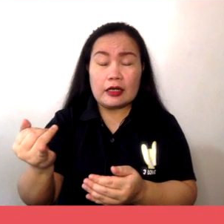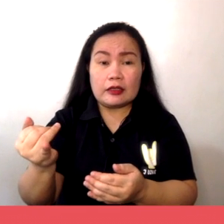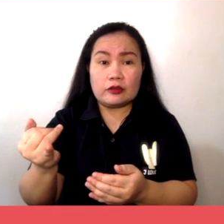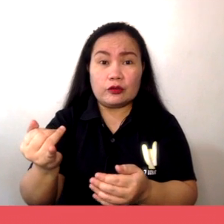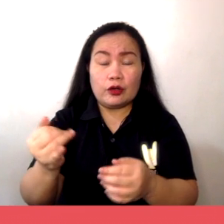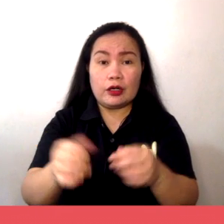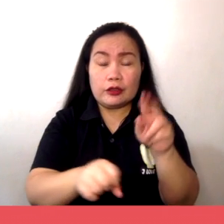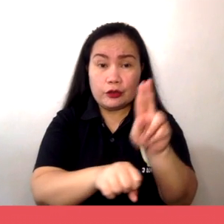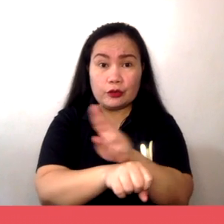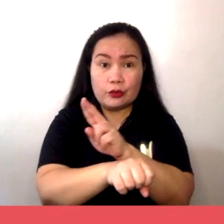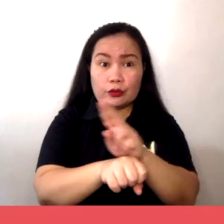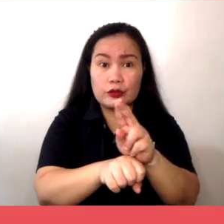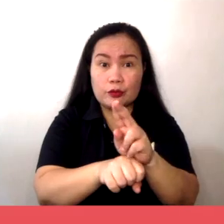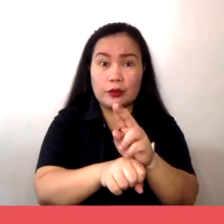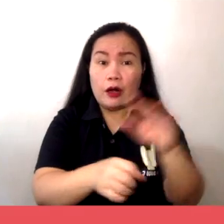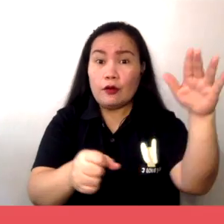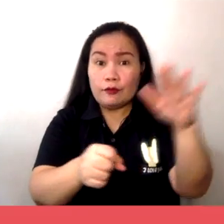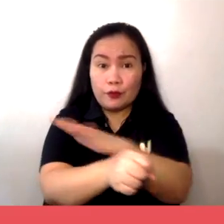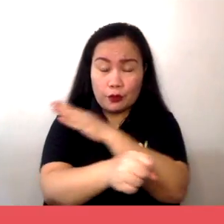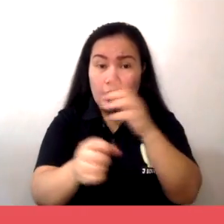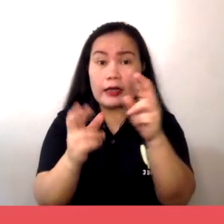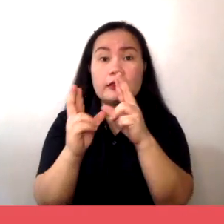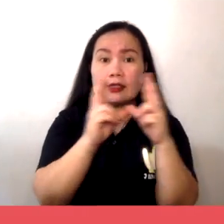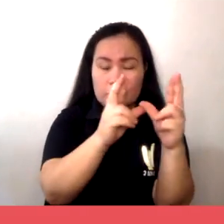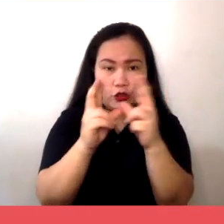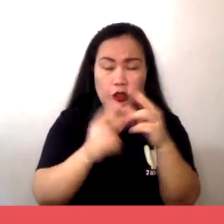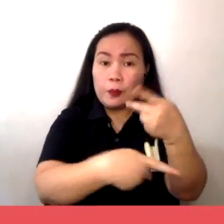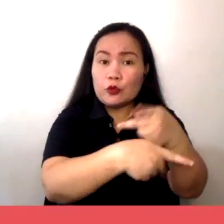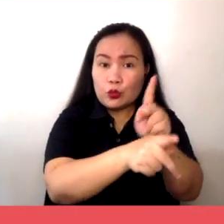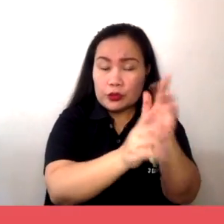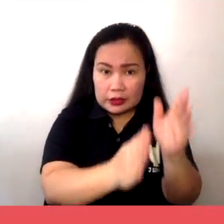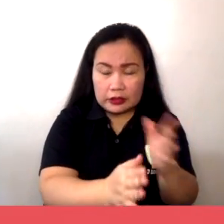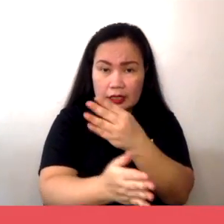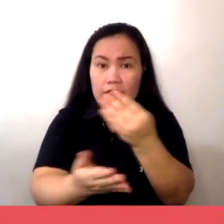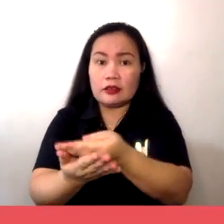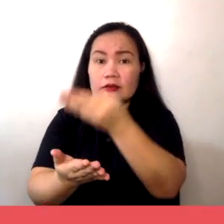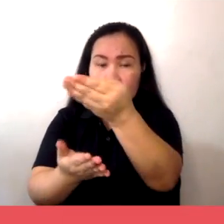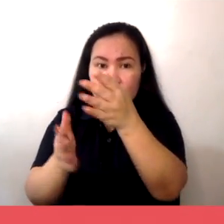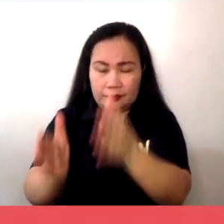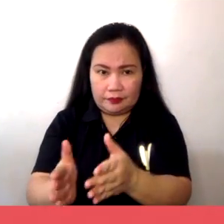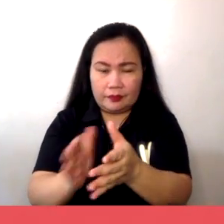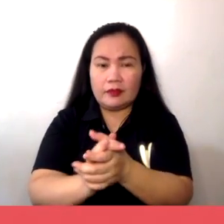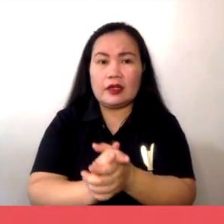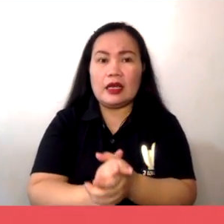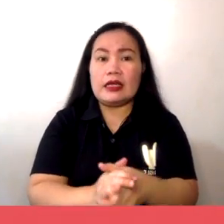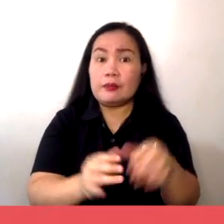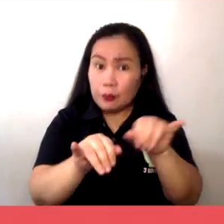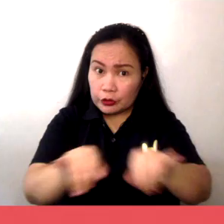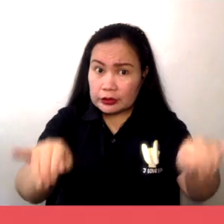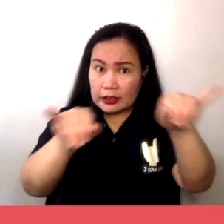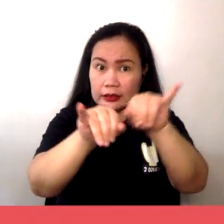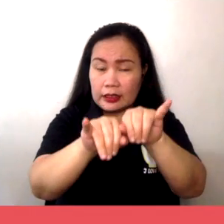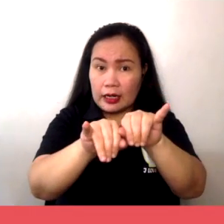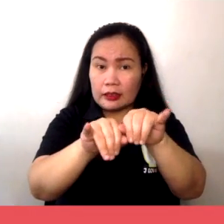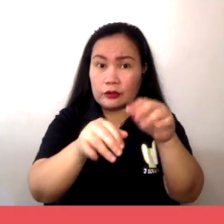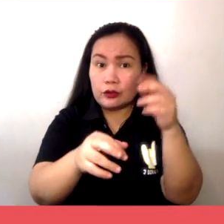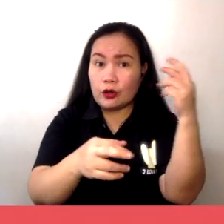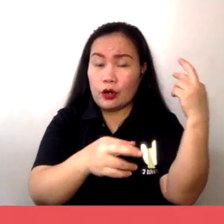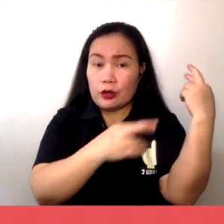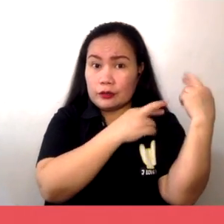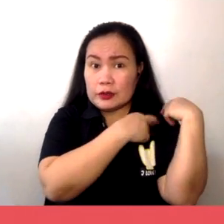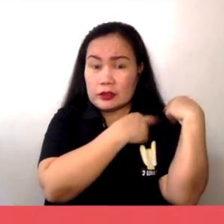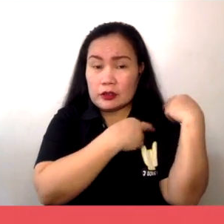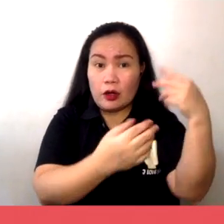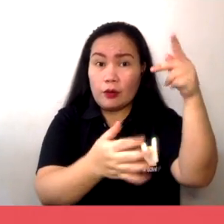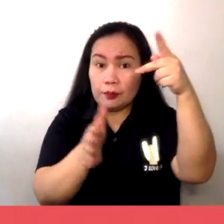pagitan ng consumer at ng producer. Mahalagang bahagi ng pamilihan ang umiiral na presyo sapagkat